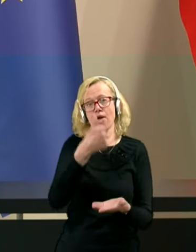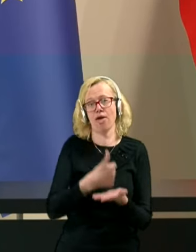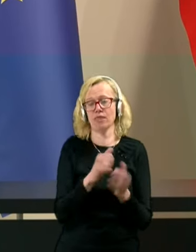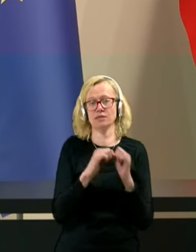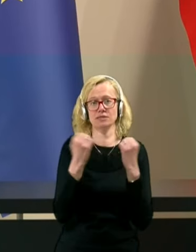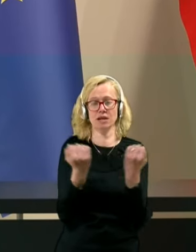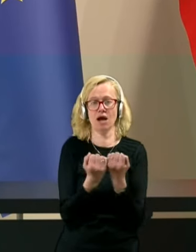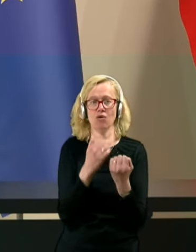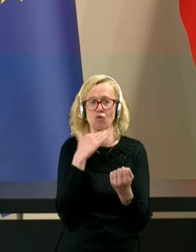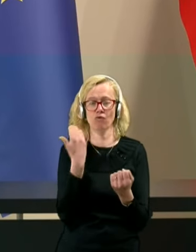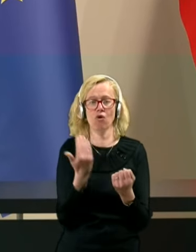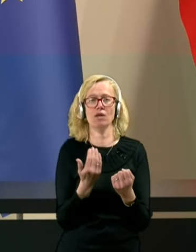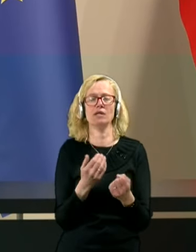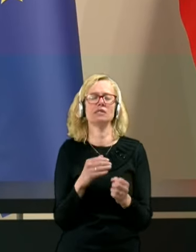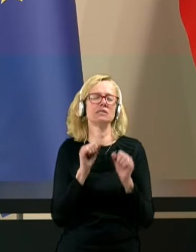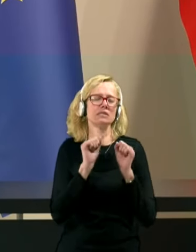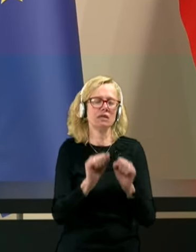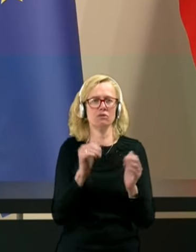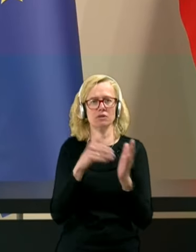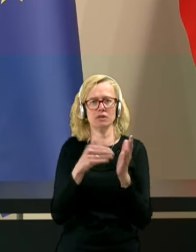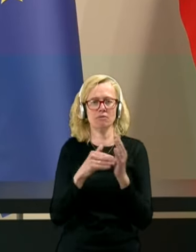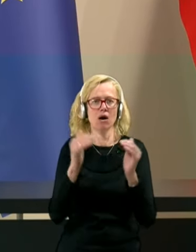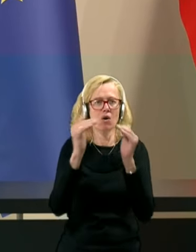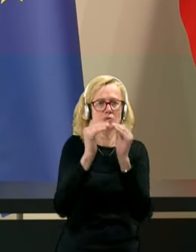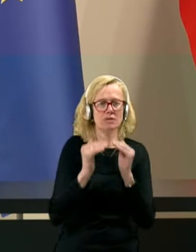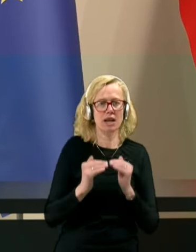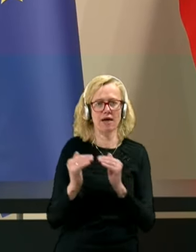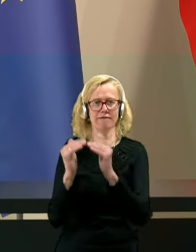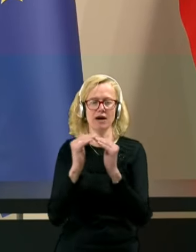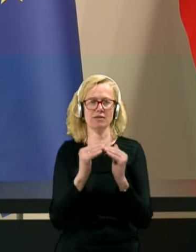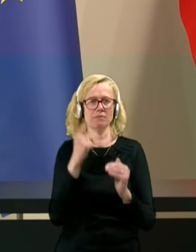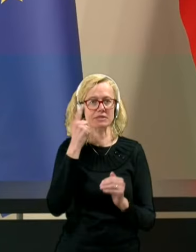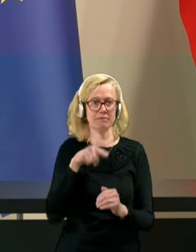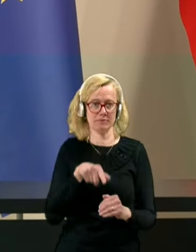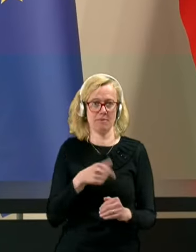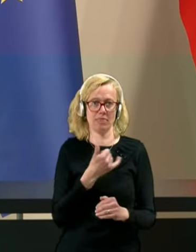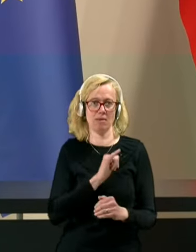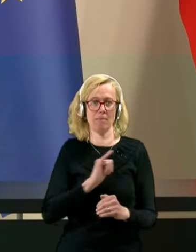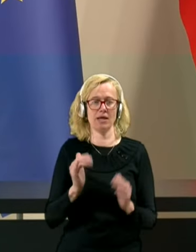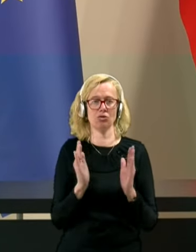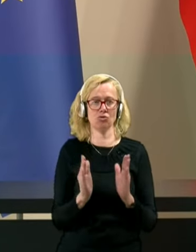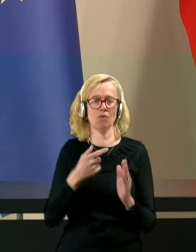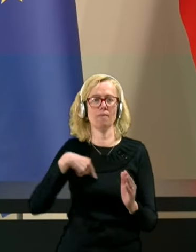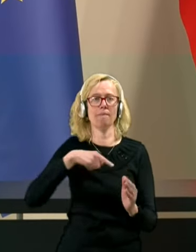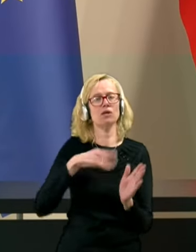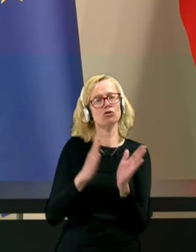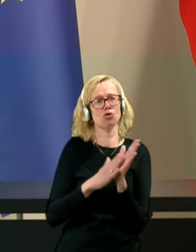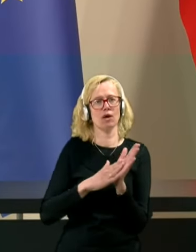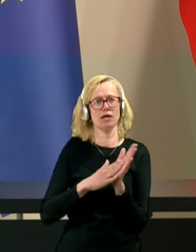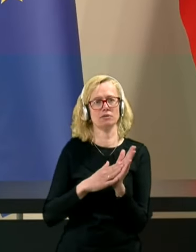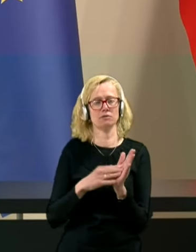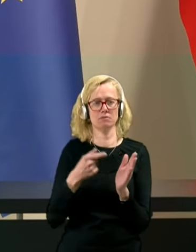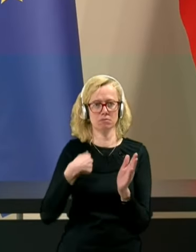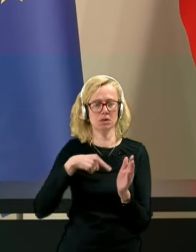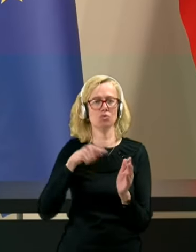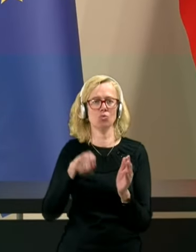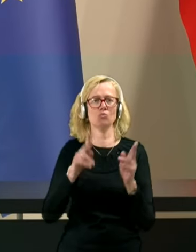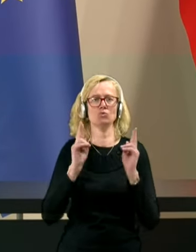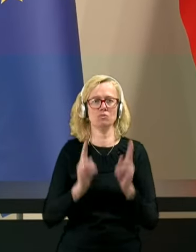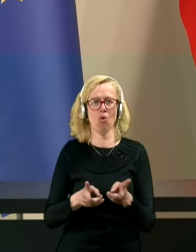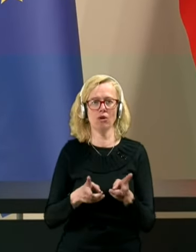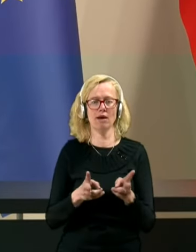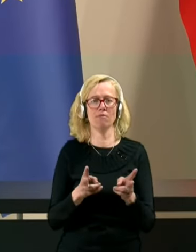Stalno se je potrebno usklejovati in jaz mislim, da smo v tem letu dni dokazali, da pač to zmoremo v